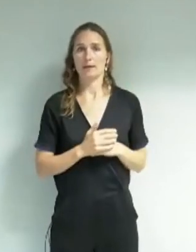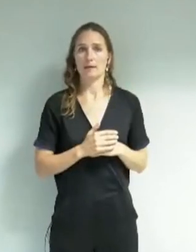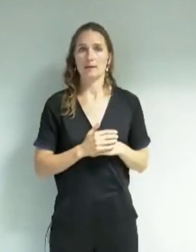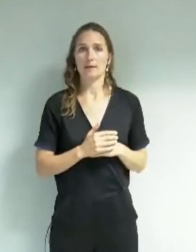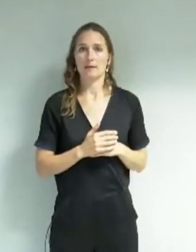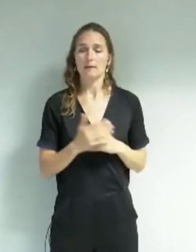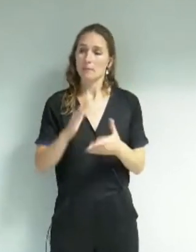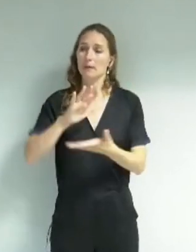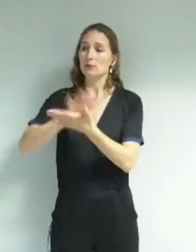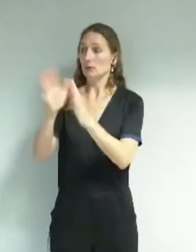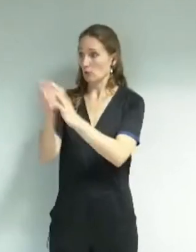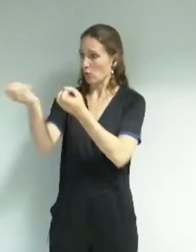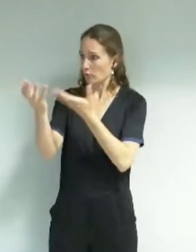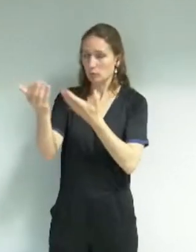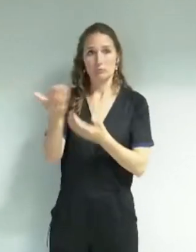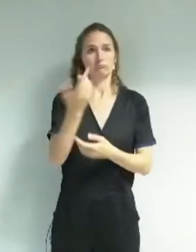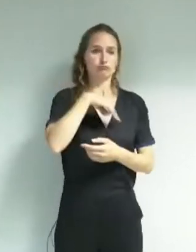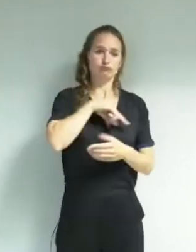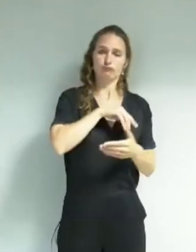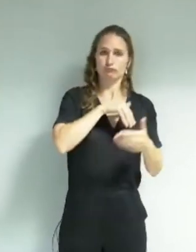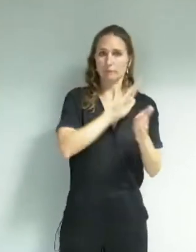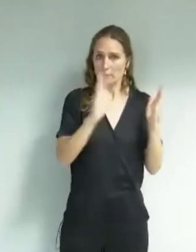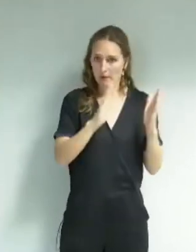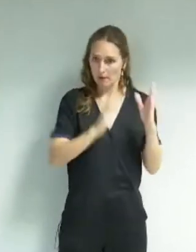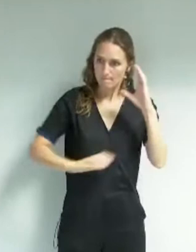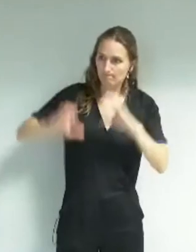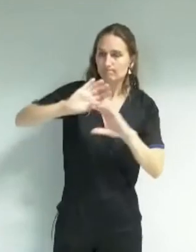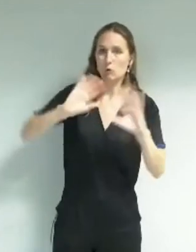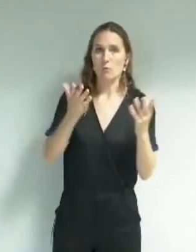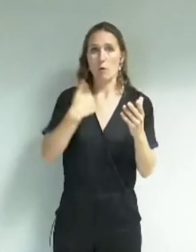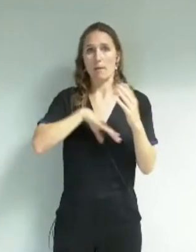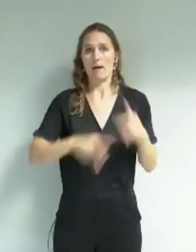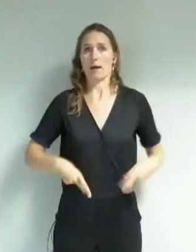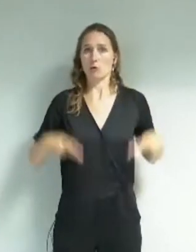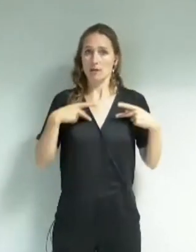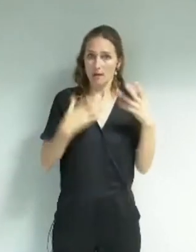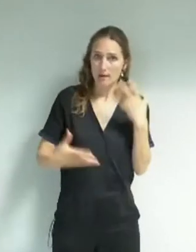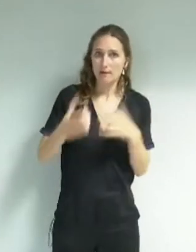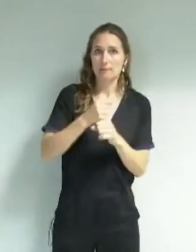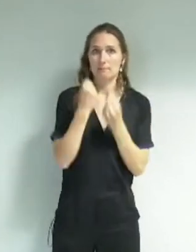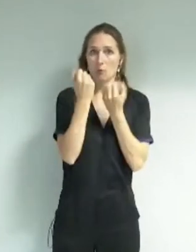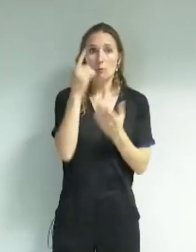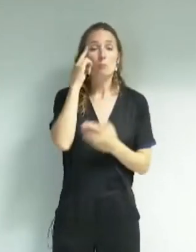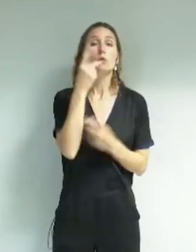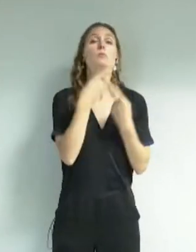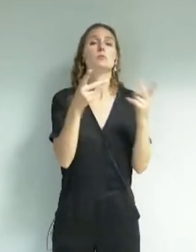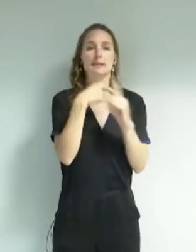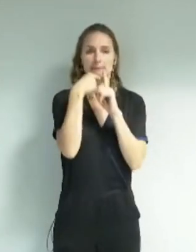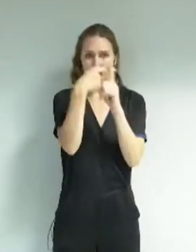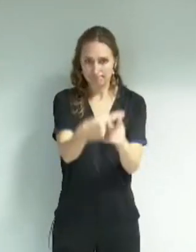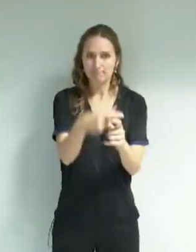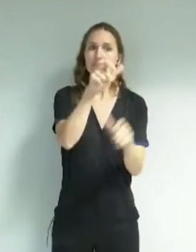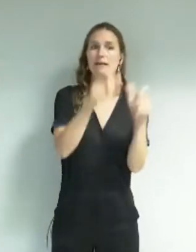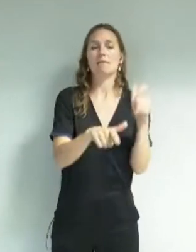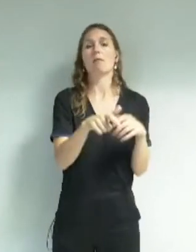en mettant en place des ateliers d'écriture dans les bibliothèques envers les publics cibles, les élèves en décrochage scolaire, les personnes en